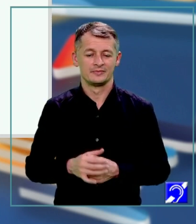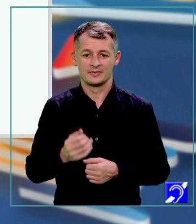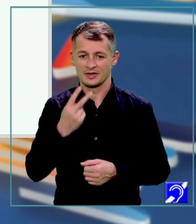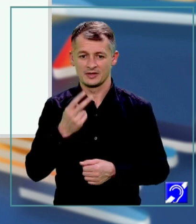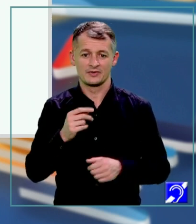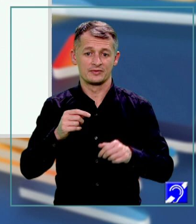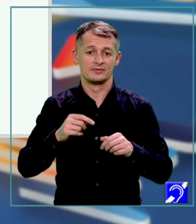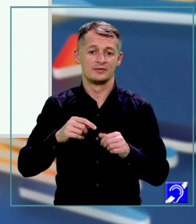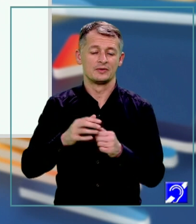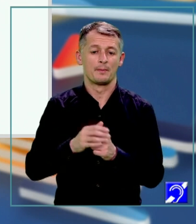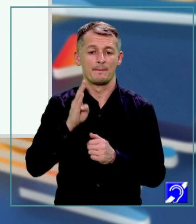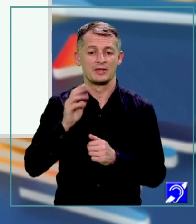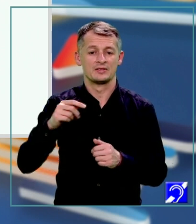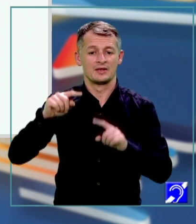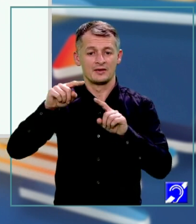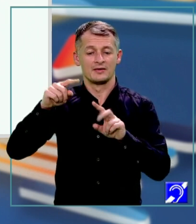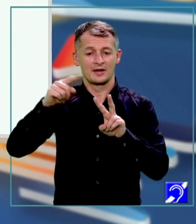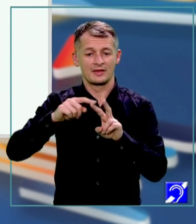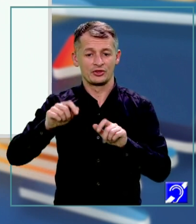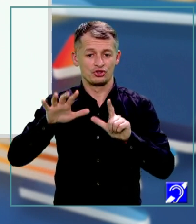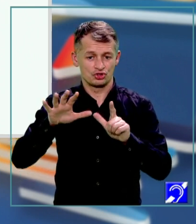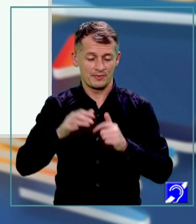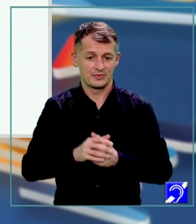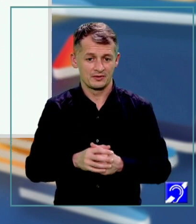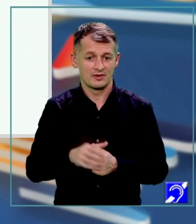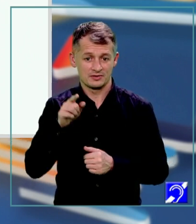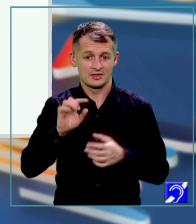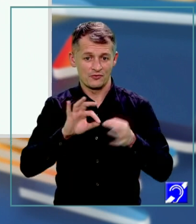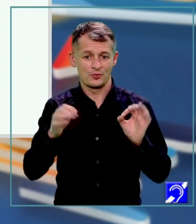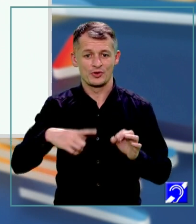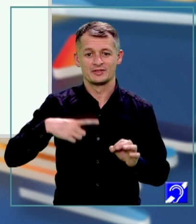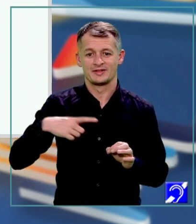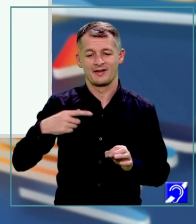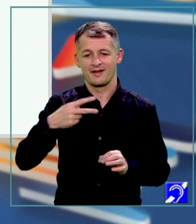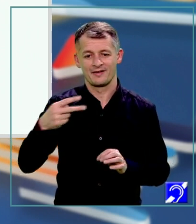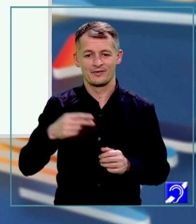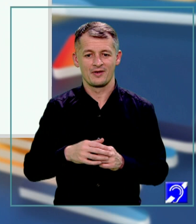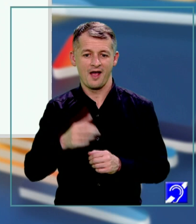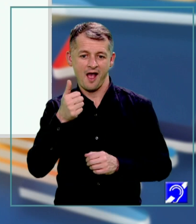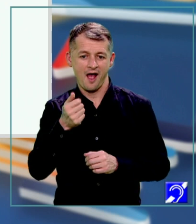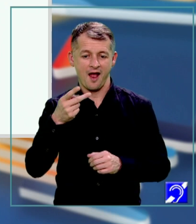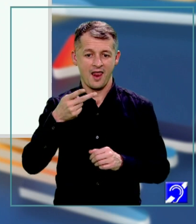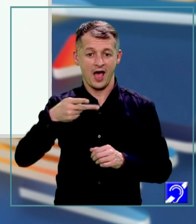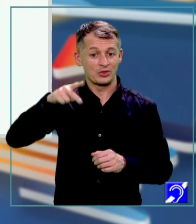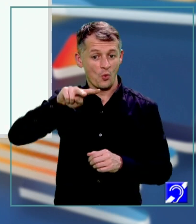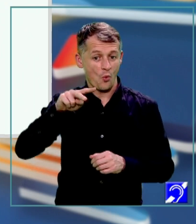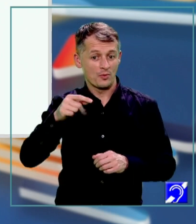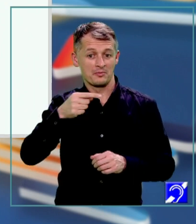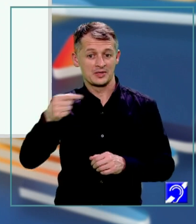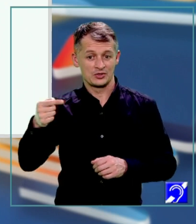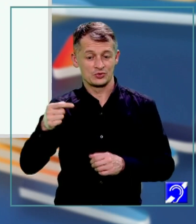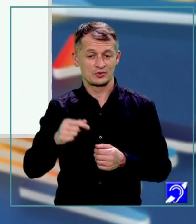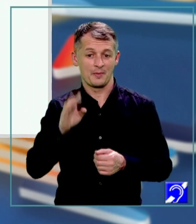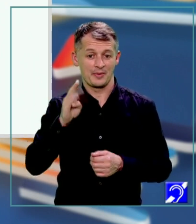radical din 7. Și această formulă era egal cu A la a doua minus